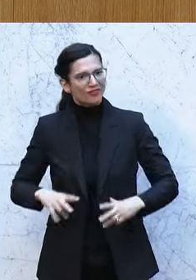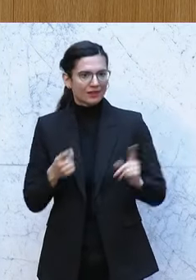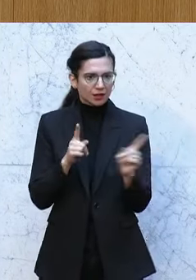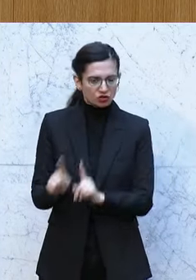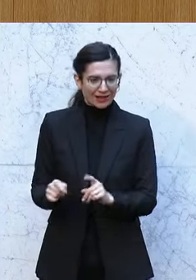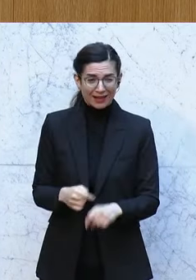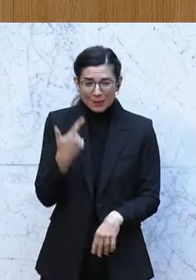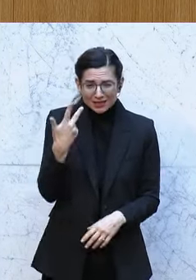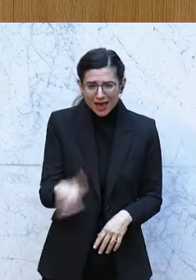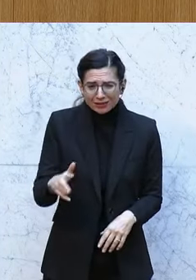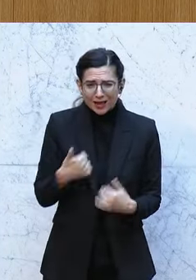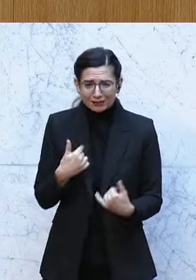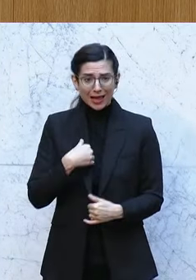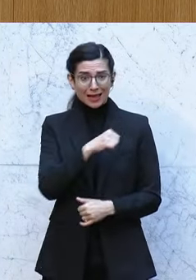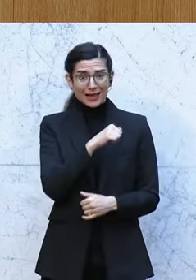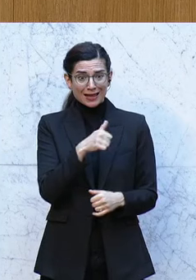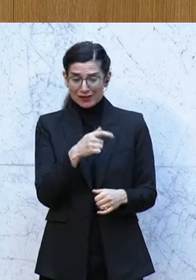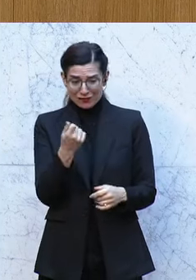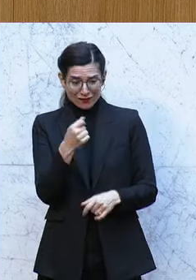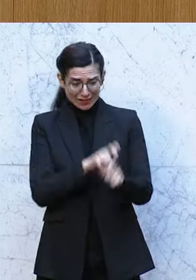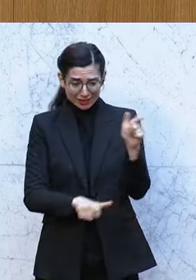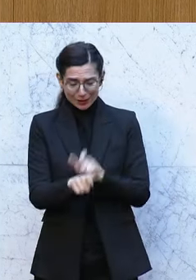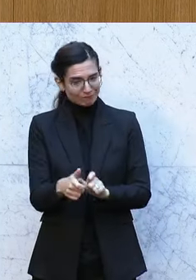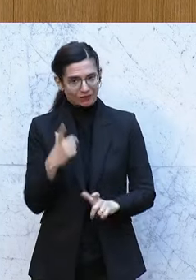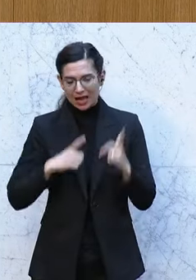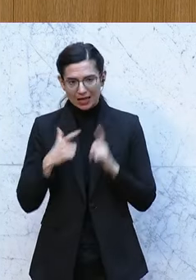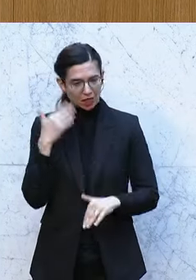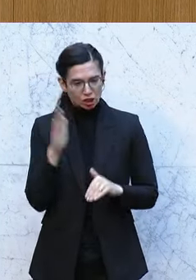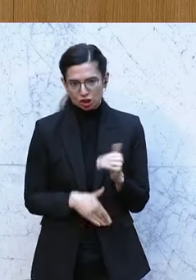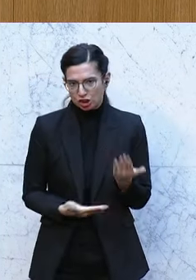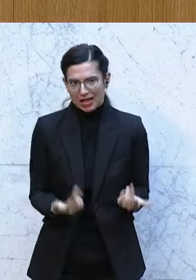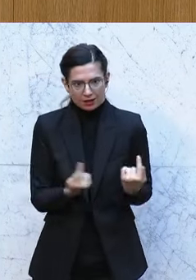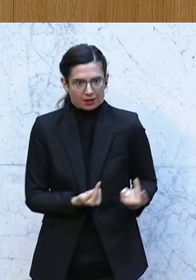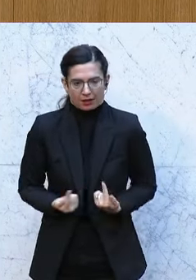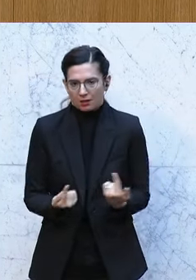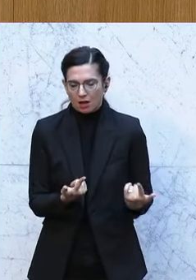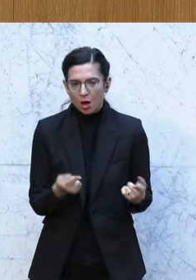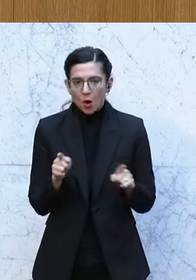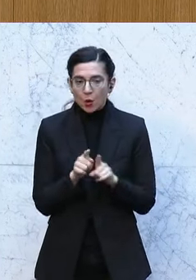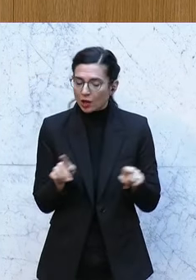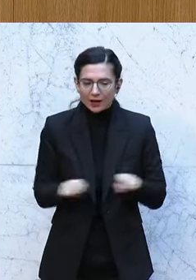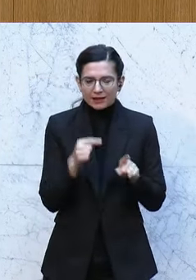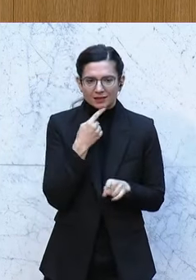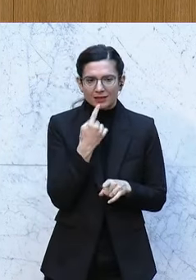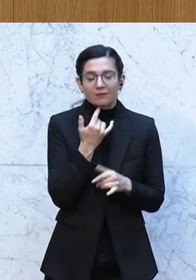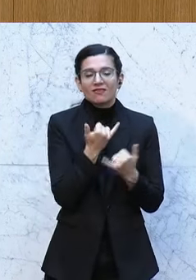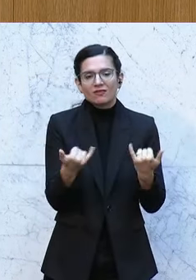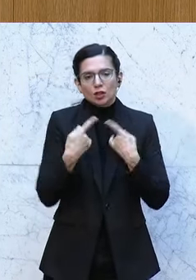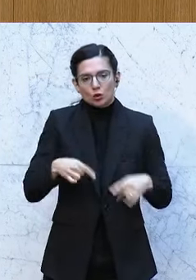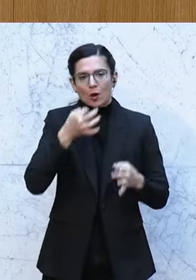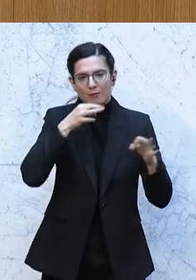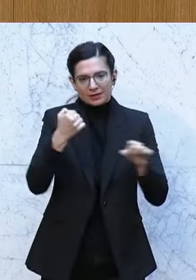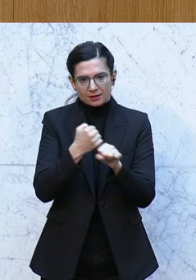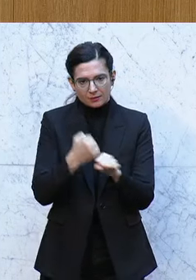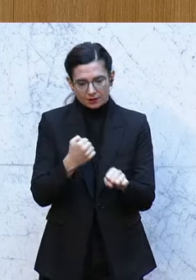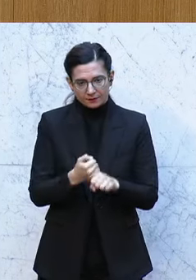Zwei Drittel haben selber die Finanzbeamten gesagt, wir sind hier leider ganz schlecht. Und sie haben auch gleich gesagt, wie man es besser machen kann. Indem wir